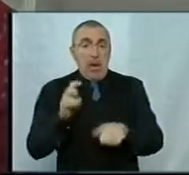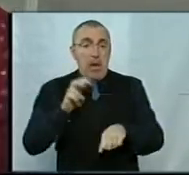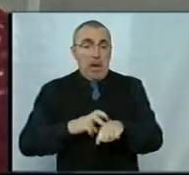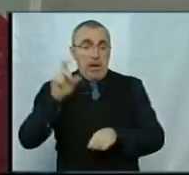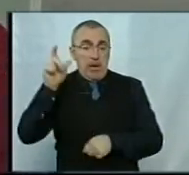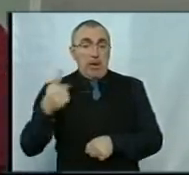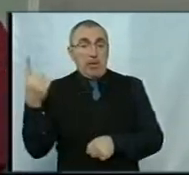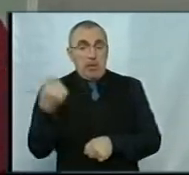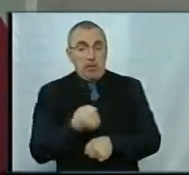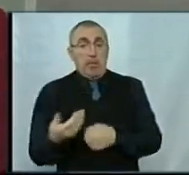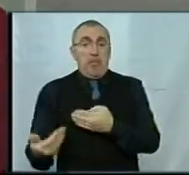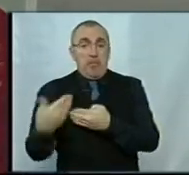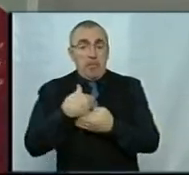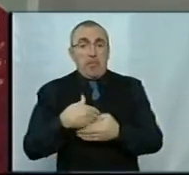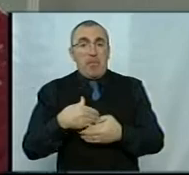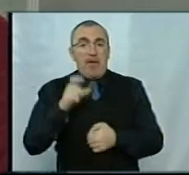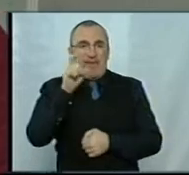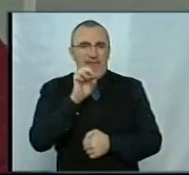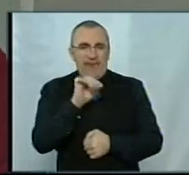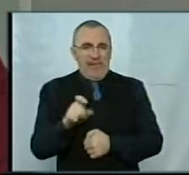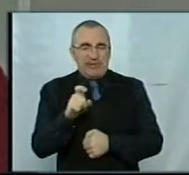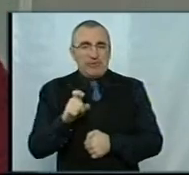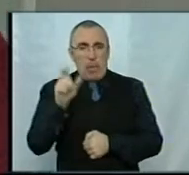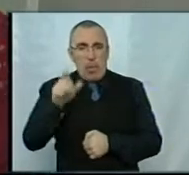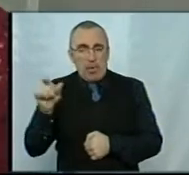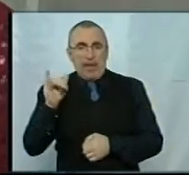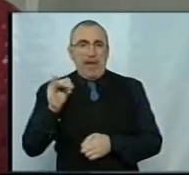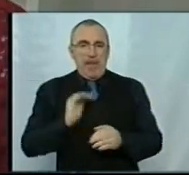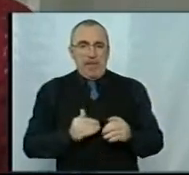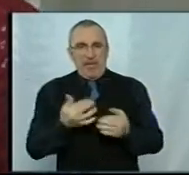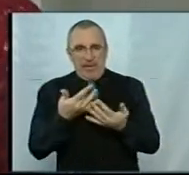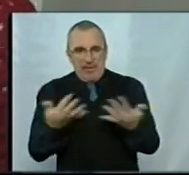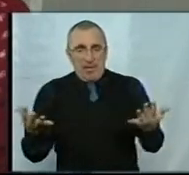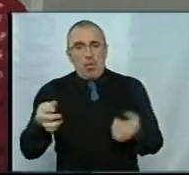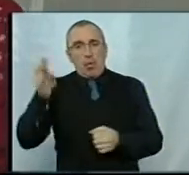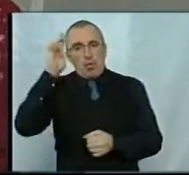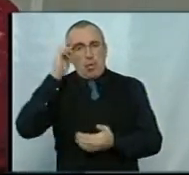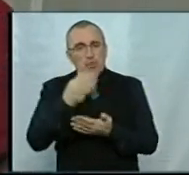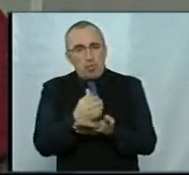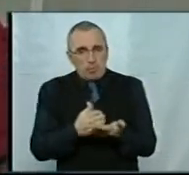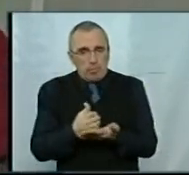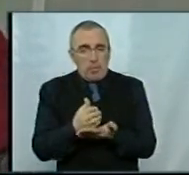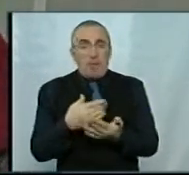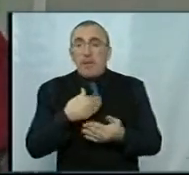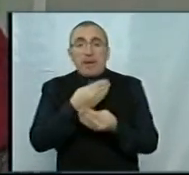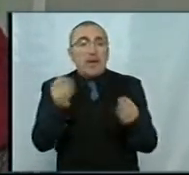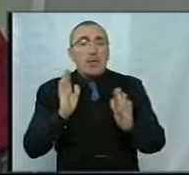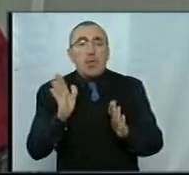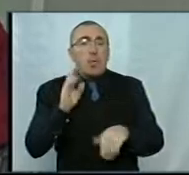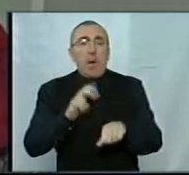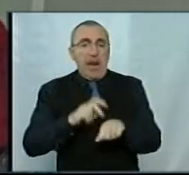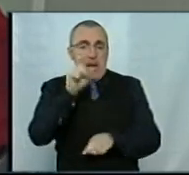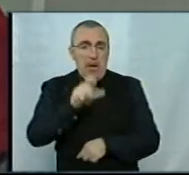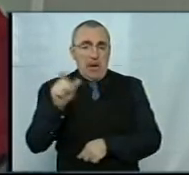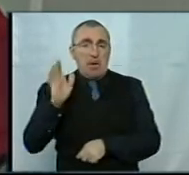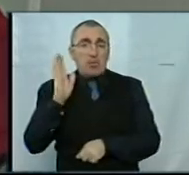Через тиждень у нас підуть фізичні особи і підприємства. Потім підуть державні службовці. Ми ж не видаємо тільки лікарям